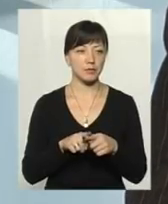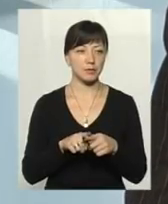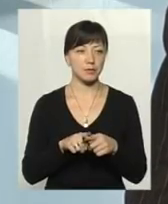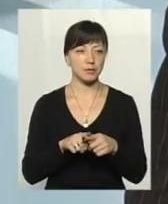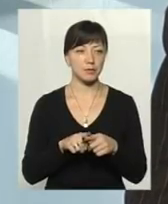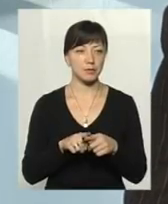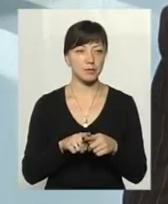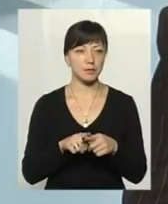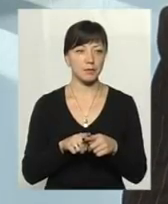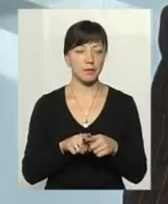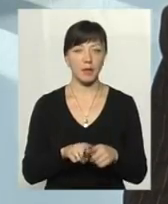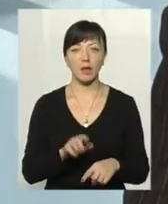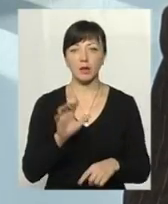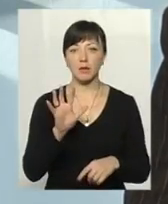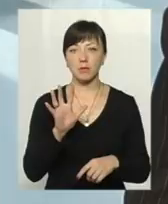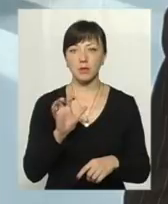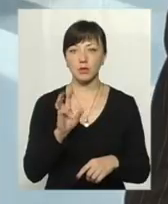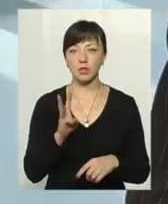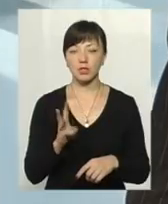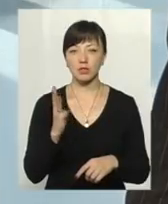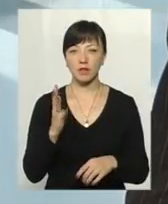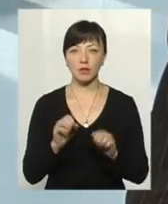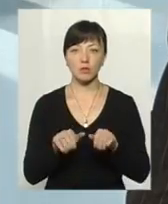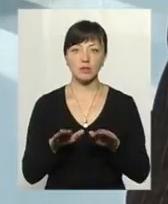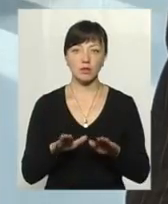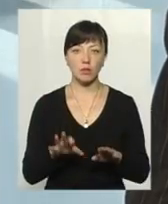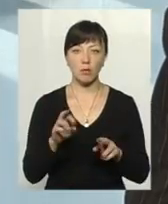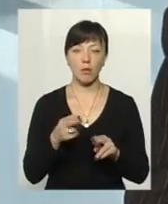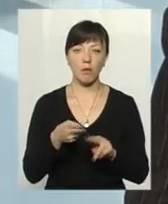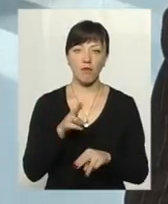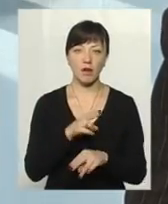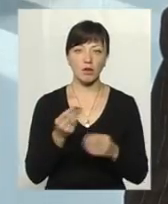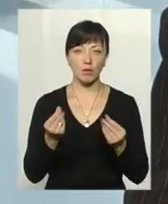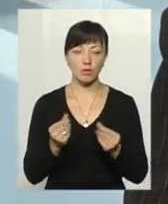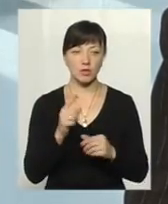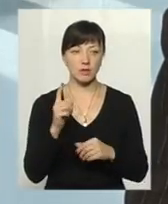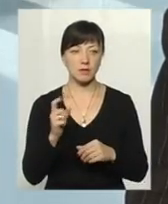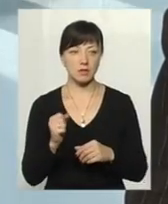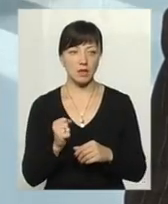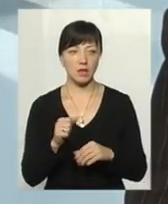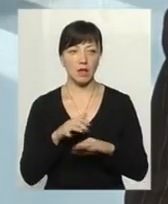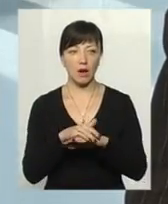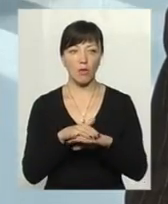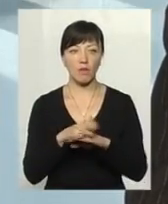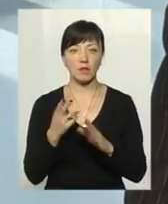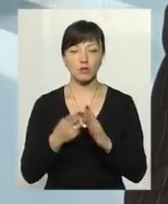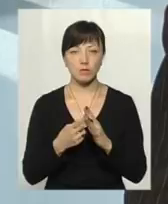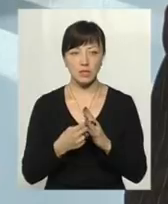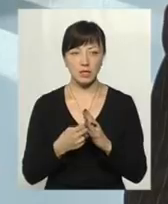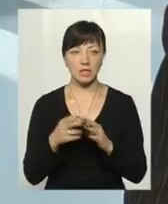що і по 534 постанові, і по поверненню коштів нараховані субсидії.